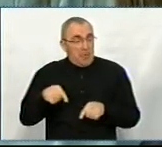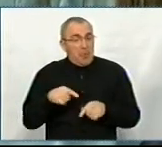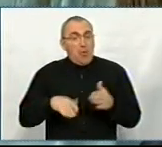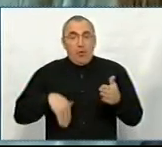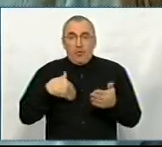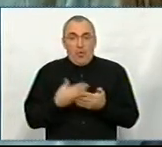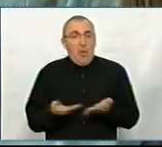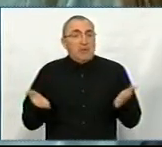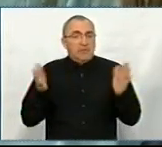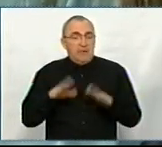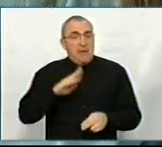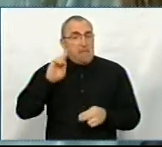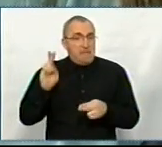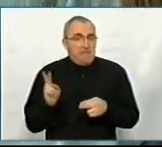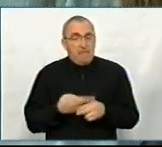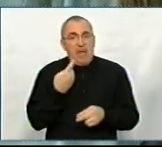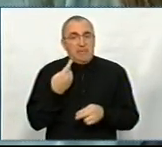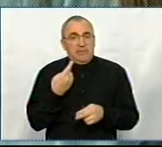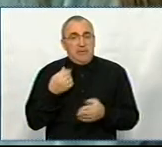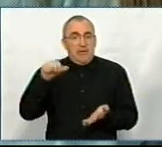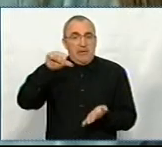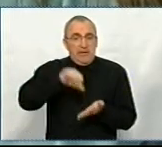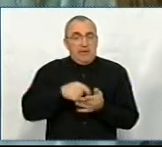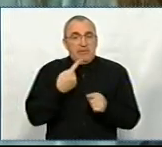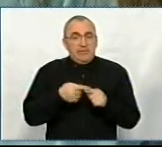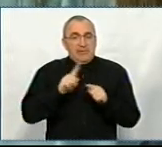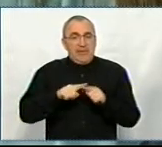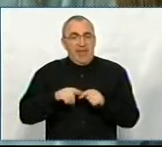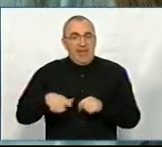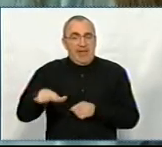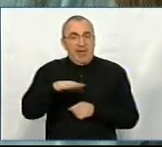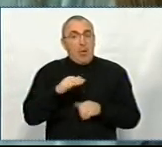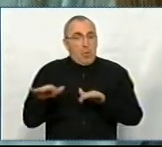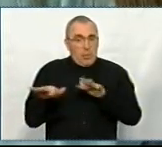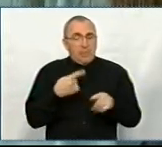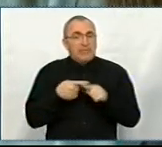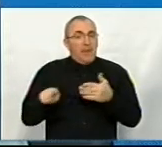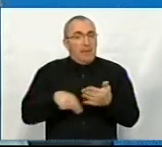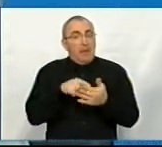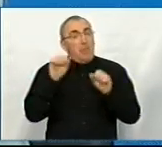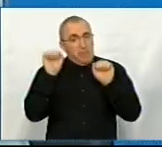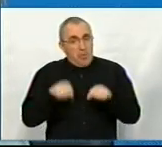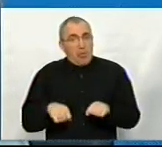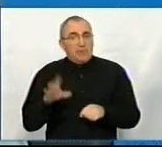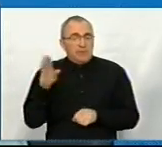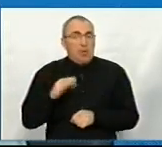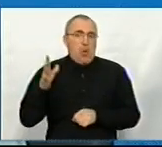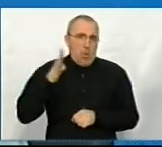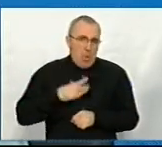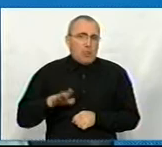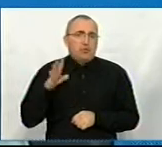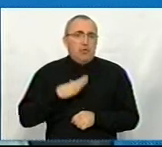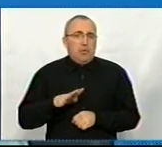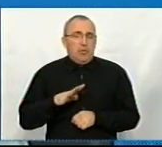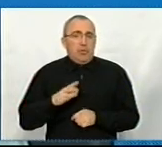залишається без представника цієї мережі. Чи рухається наразі це питання? І чи можемо ми все ж очікувати